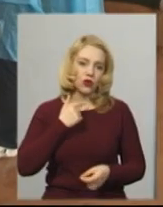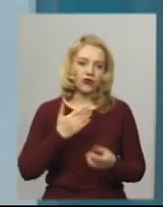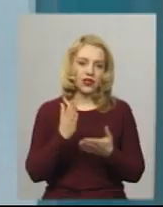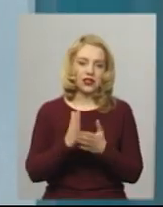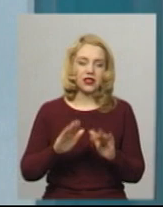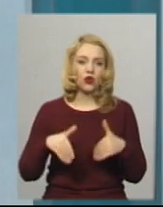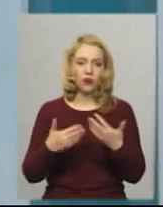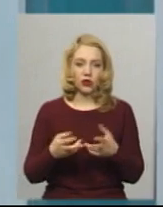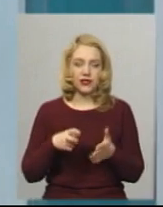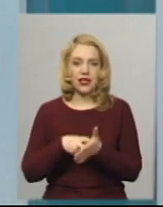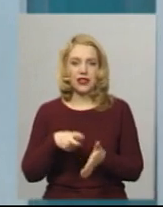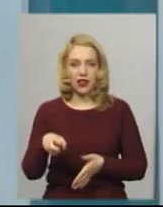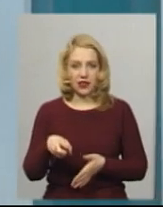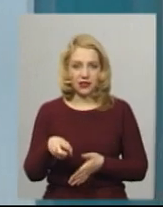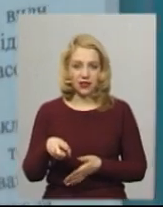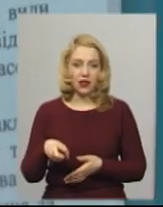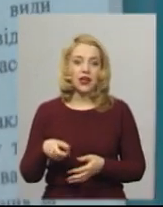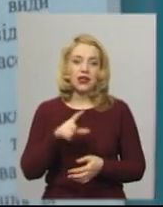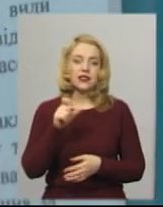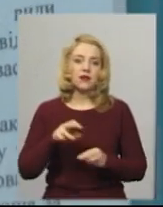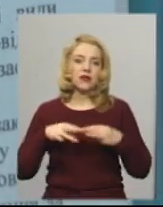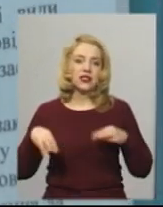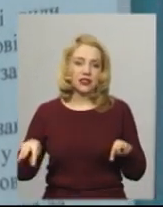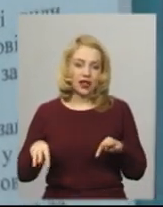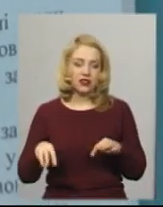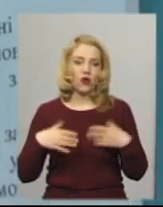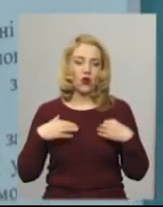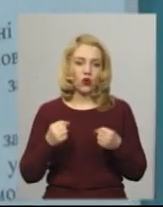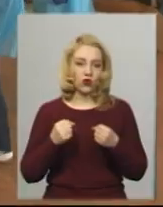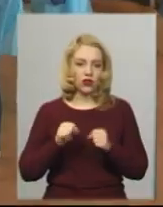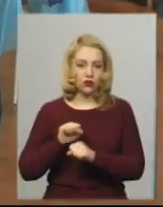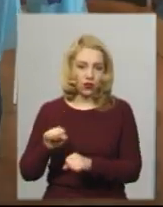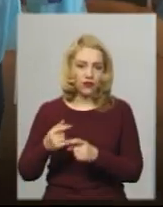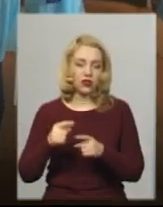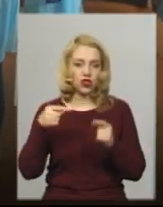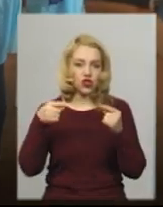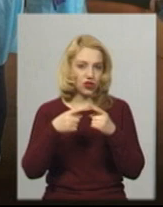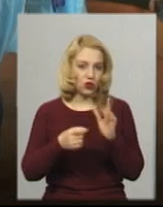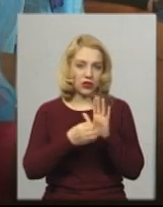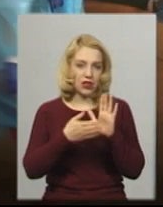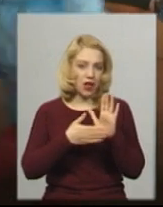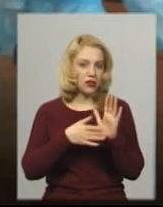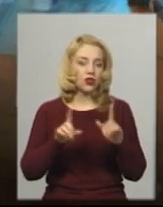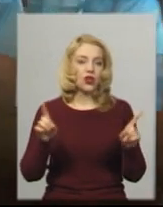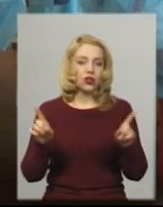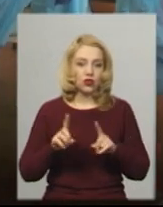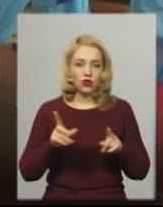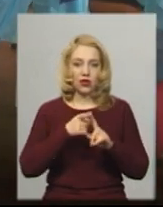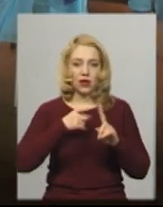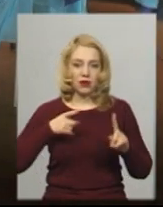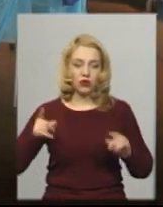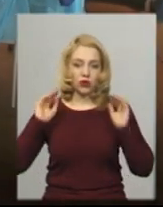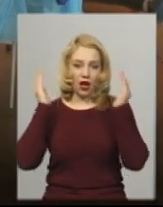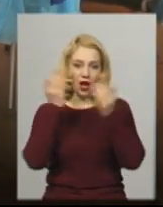рекомендаційний лист з Міністерства охорони здоров'я, якому чітко вказано, що на період